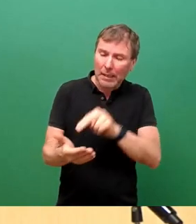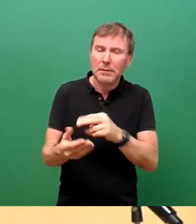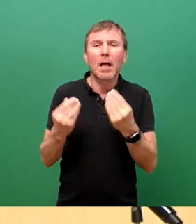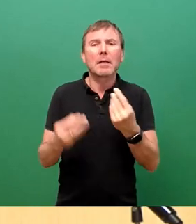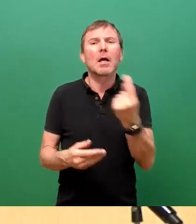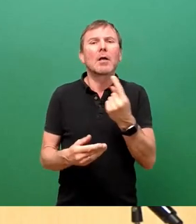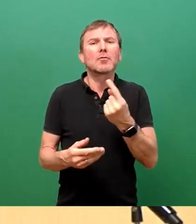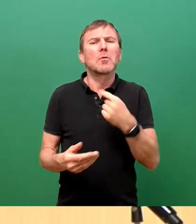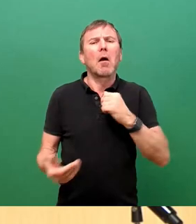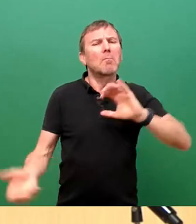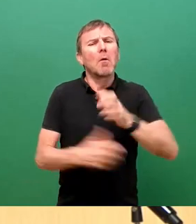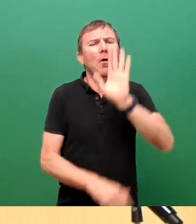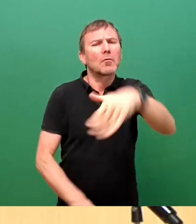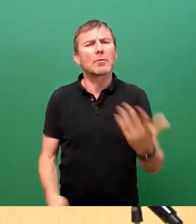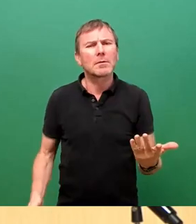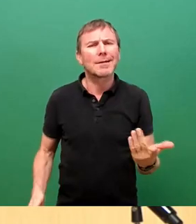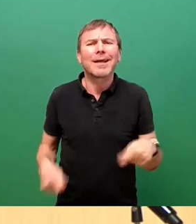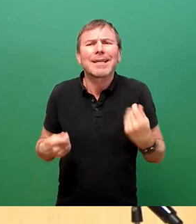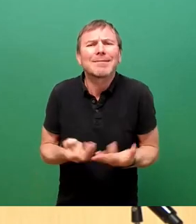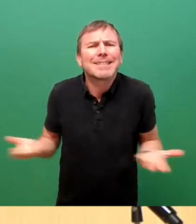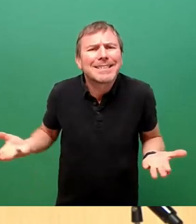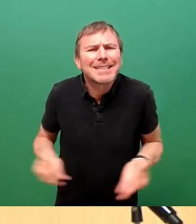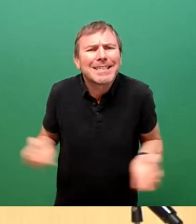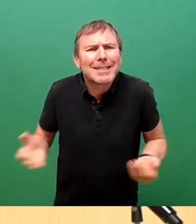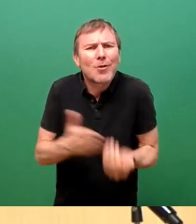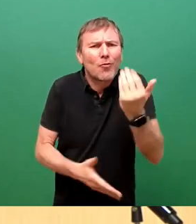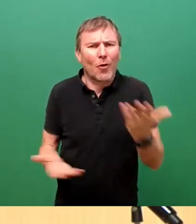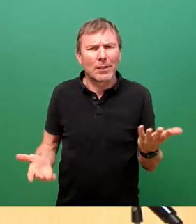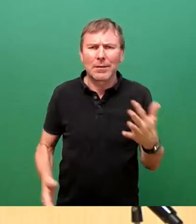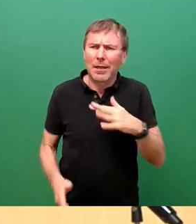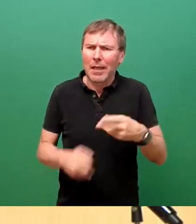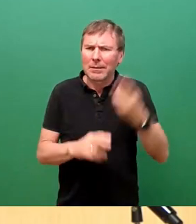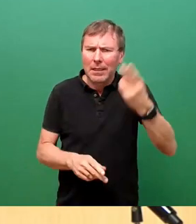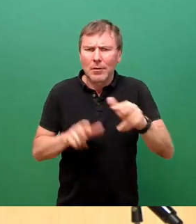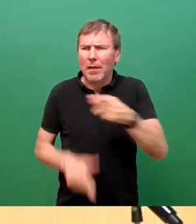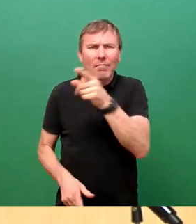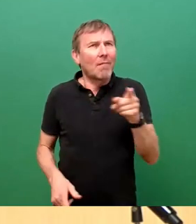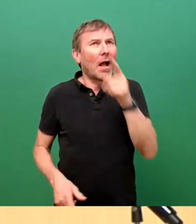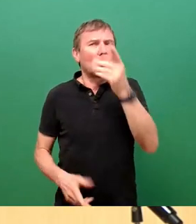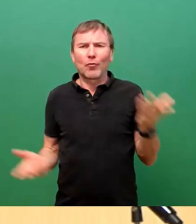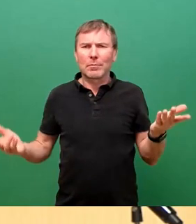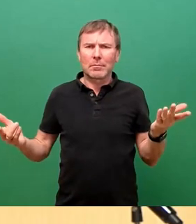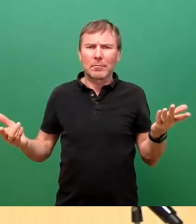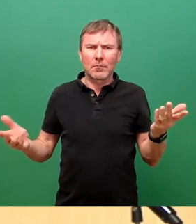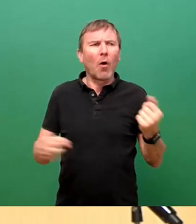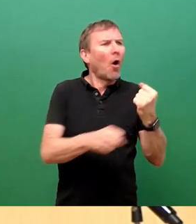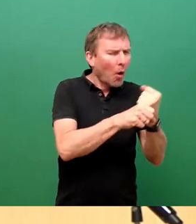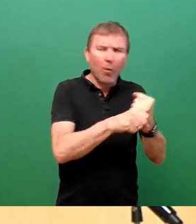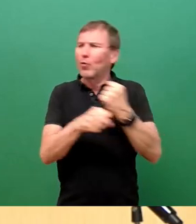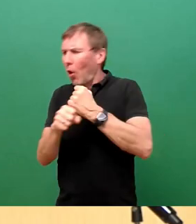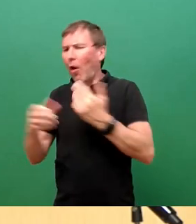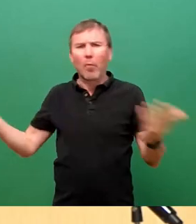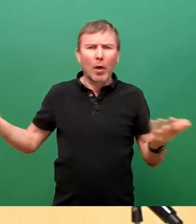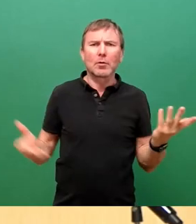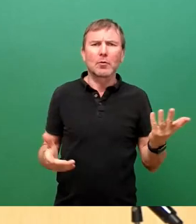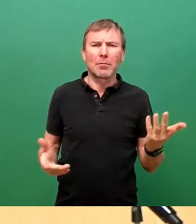halten, weil es gibt nichts Neues. Landesdirektionen und Verwaltung machen aus unserer Sicht ihren Job. Mag sein, dass man da noch Potenzial hat,